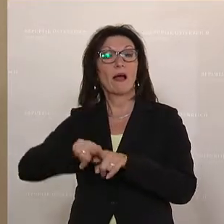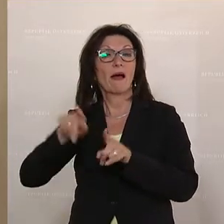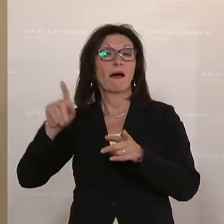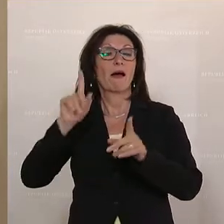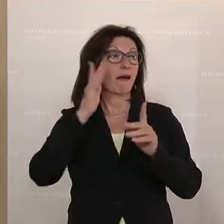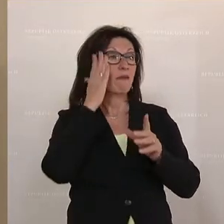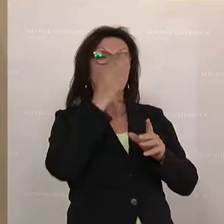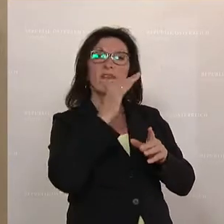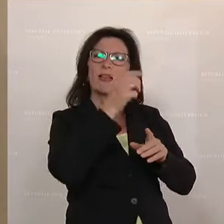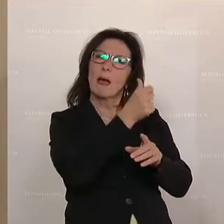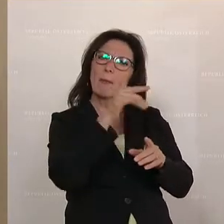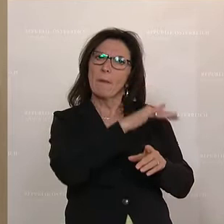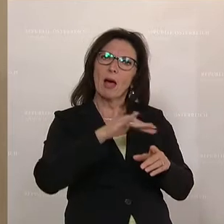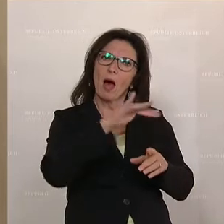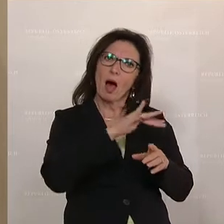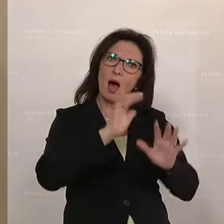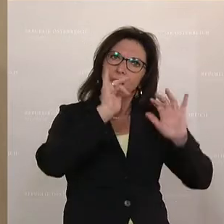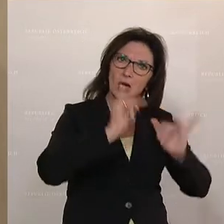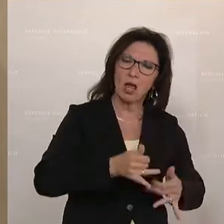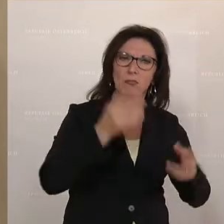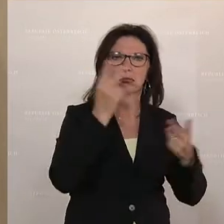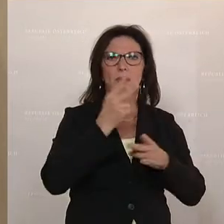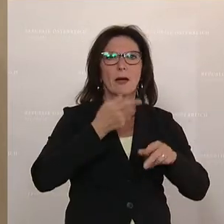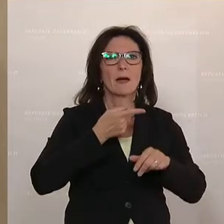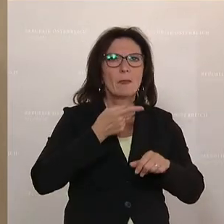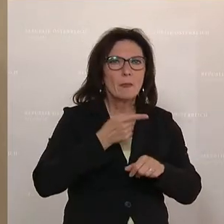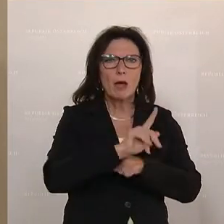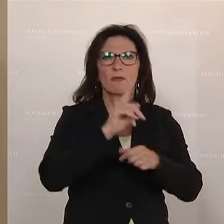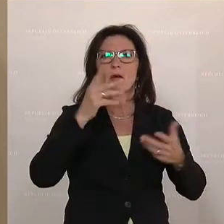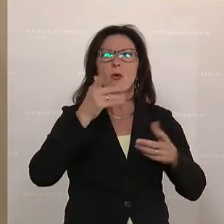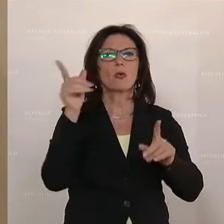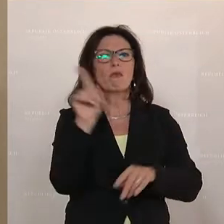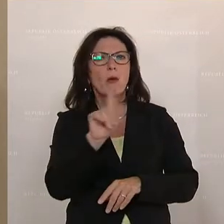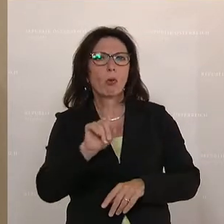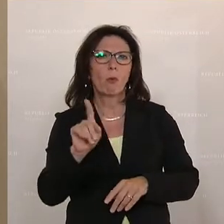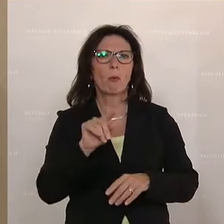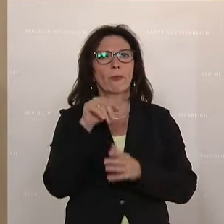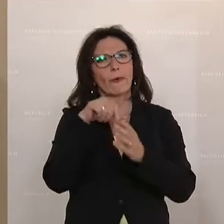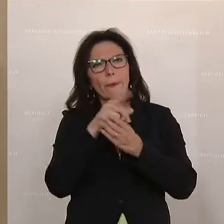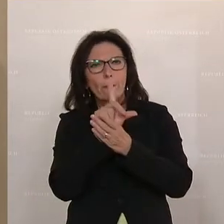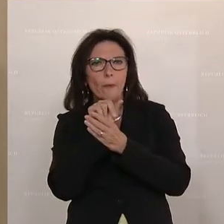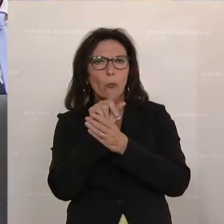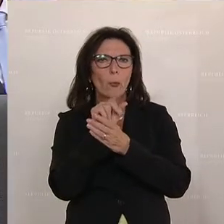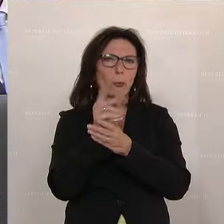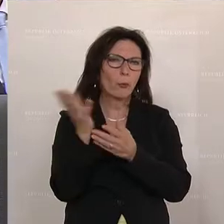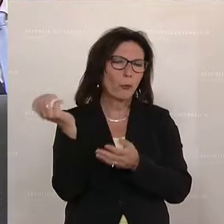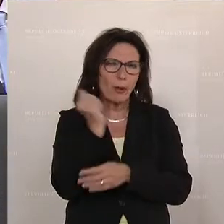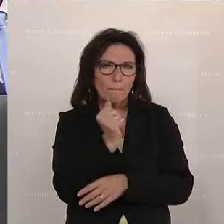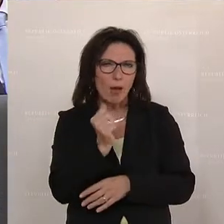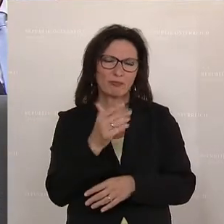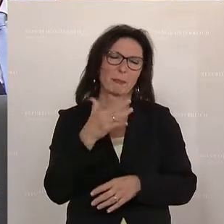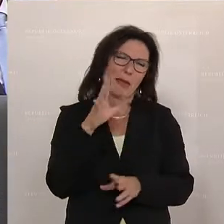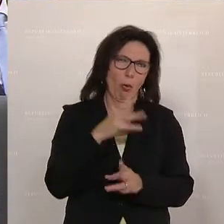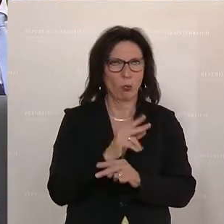werden. Also die Verschärfungen, wo es im Bereich der Qualzuchten passieren und auch das Verbot des Kükenschretterns oder das, das wird in Österreich eh nicht